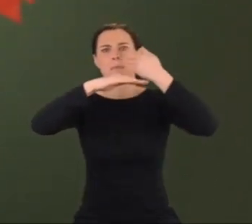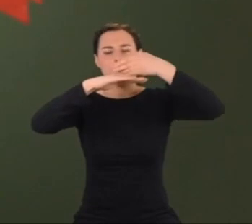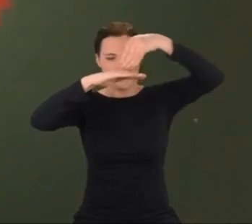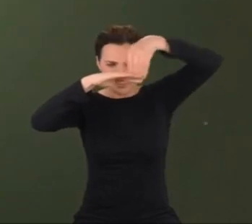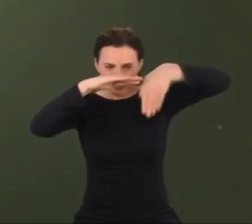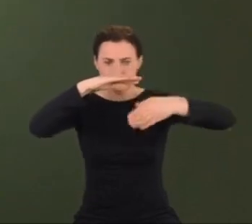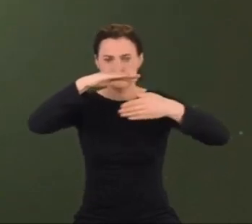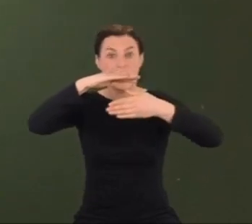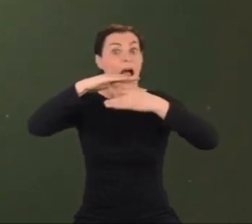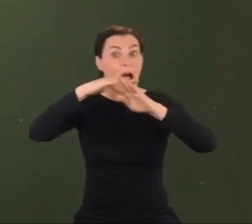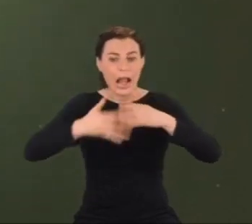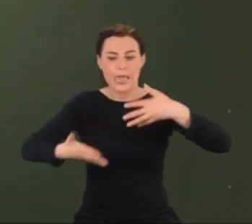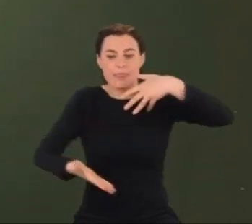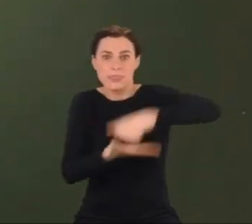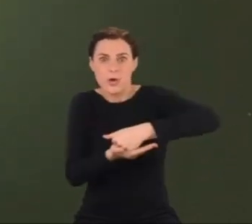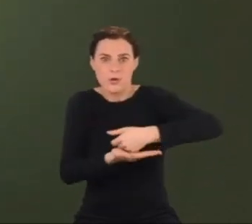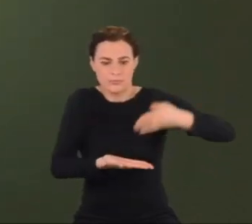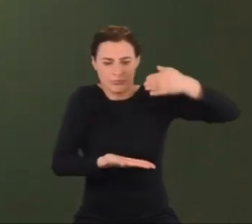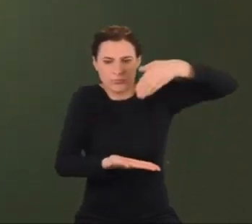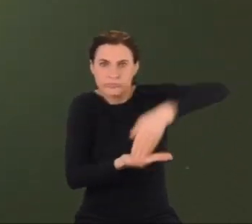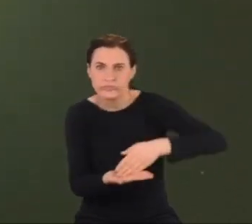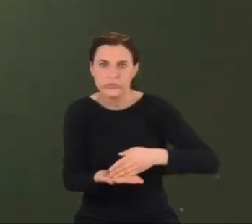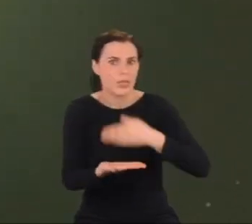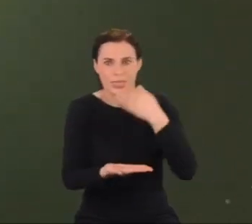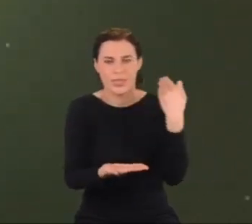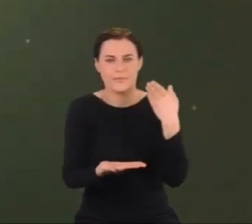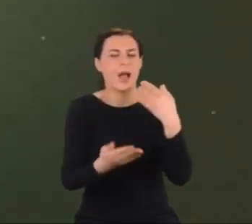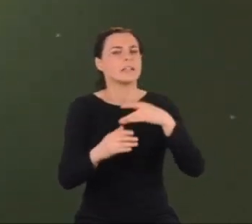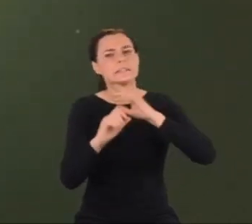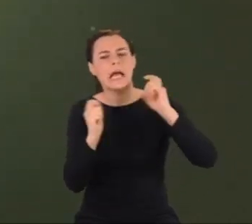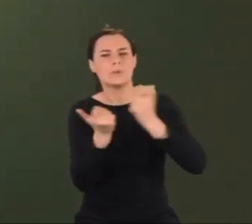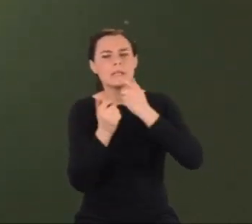dotyka dna. Żyje w nieustannym zawieszeniu.